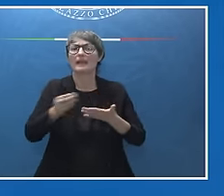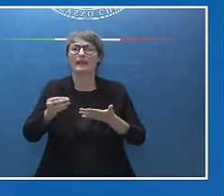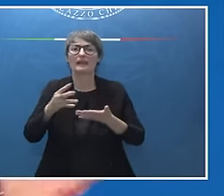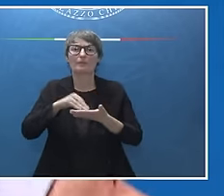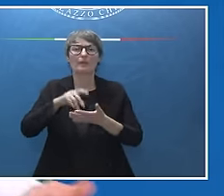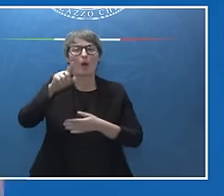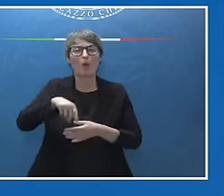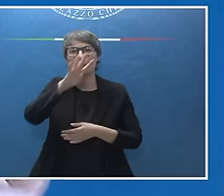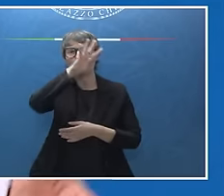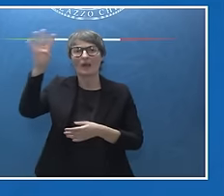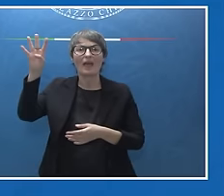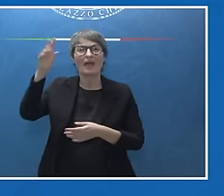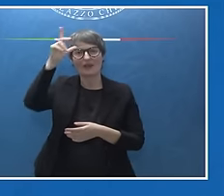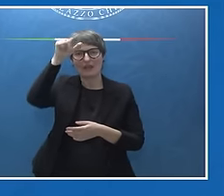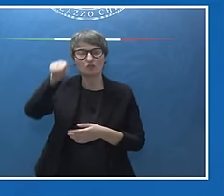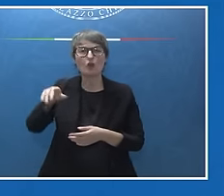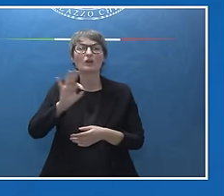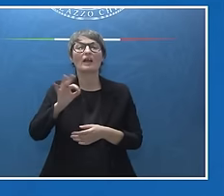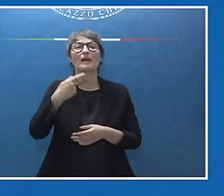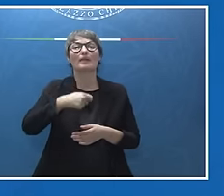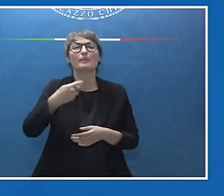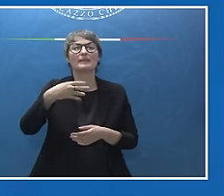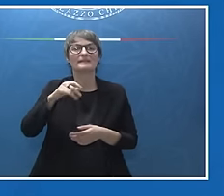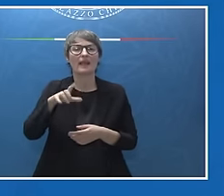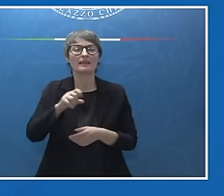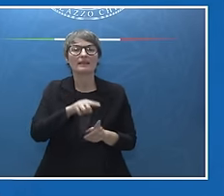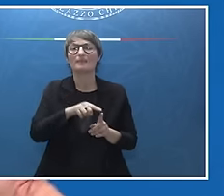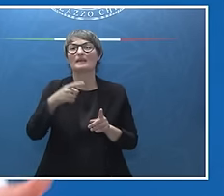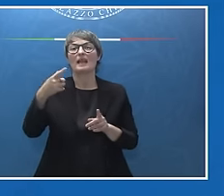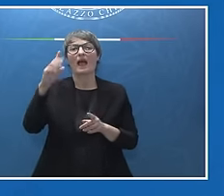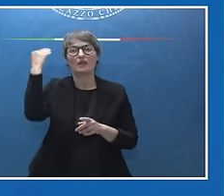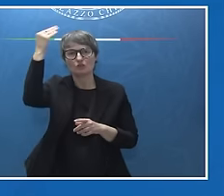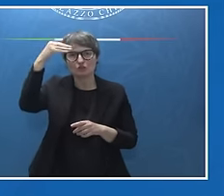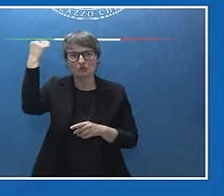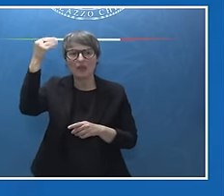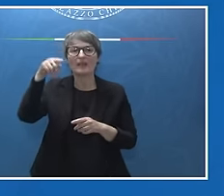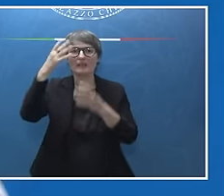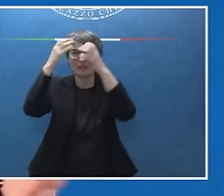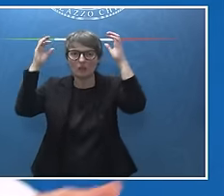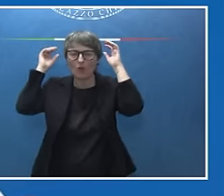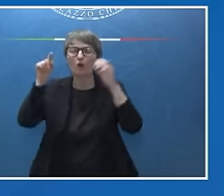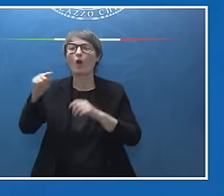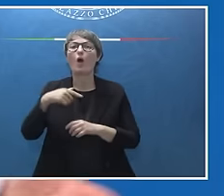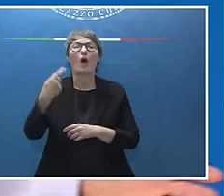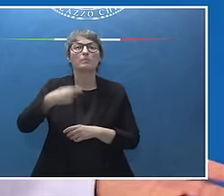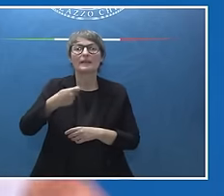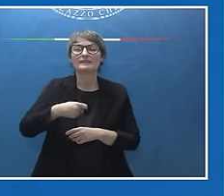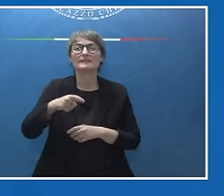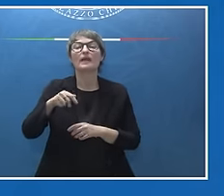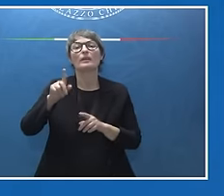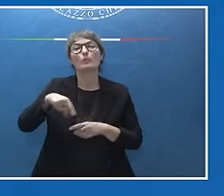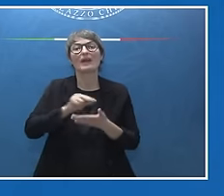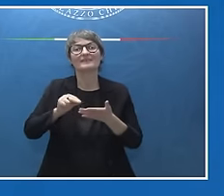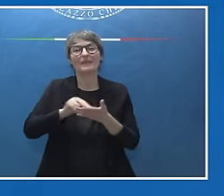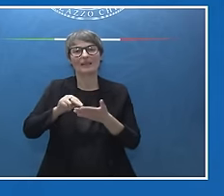di Giordania, il Presidente Emilei, lo Sheiko Mohammed Bin Zayed, il Presidente del Kenya Ruto, il Segretario Generale delle Nazioni Unite.